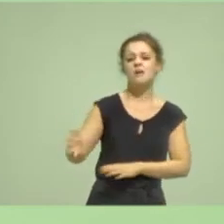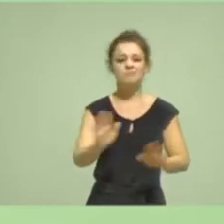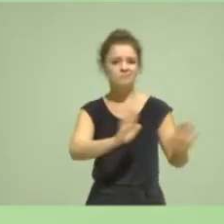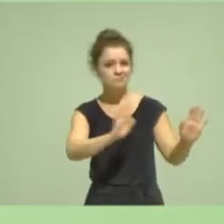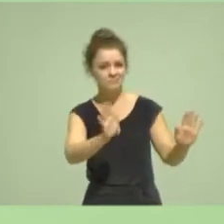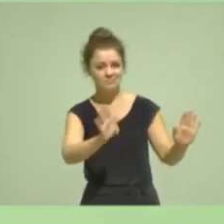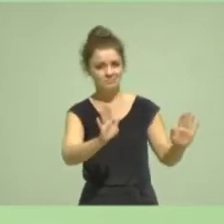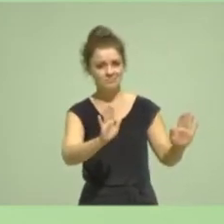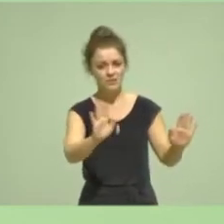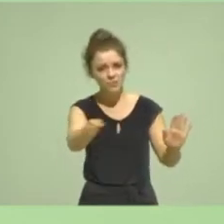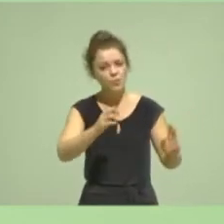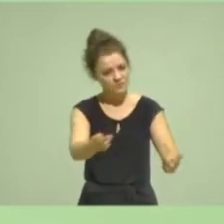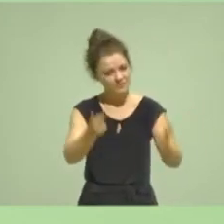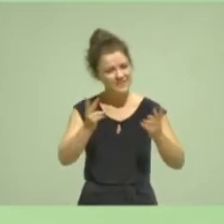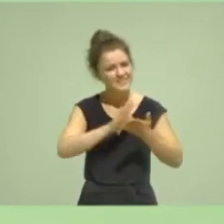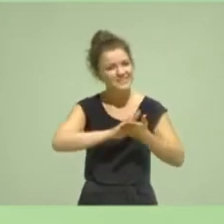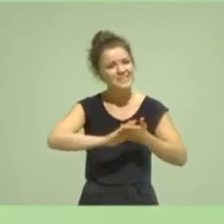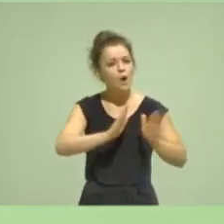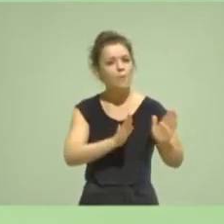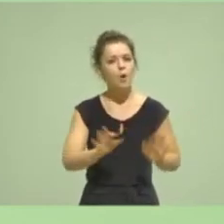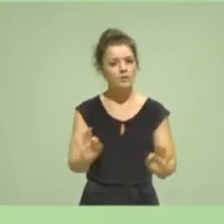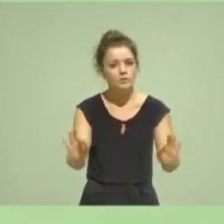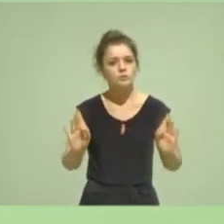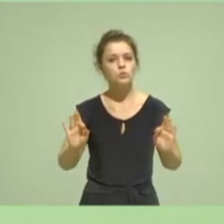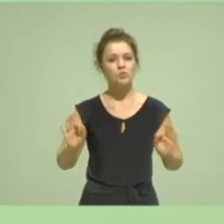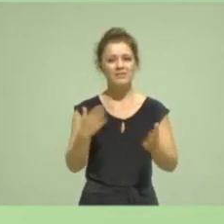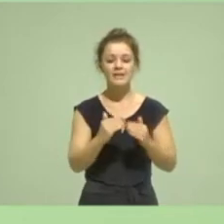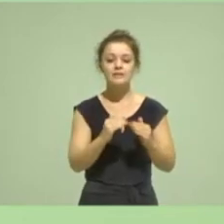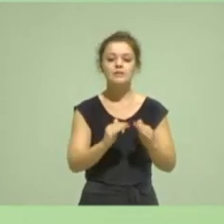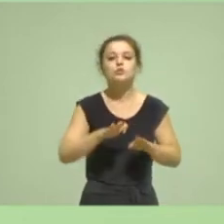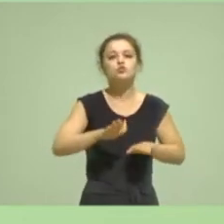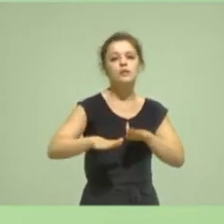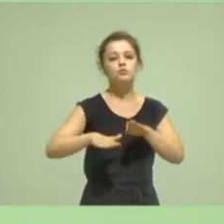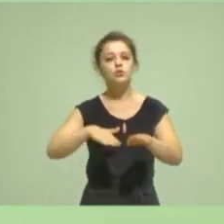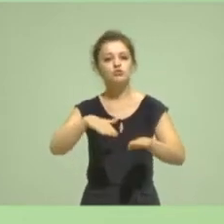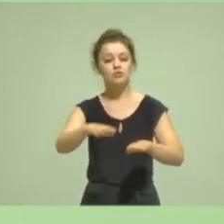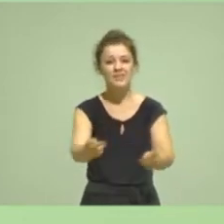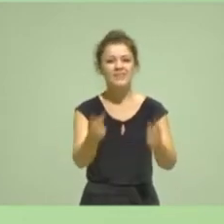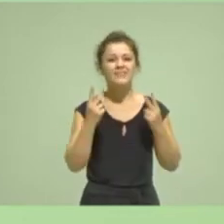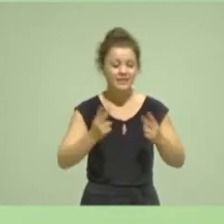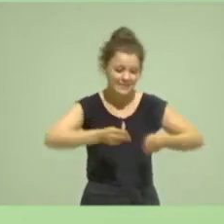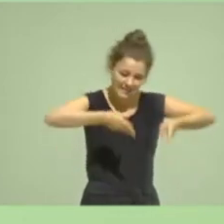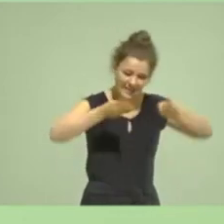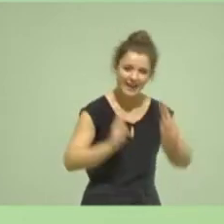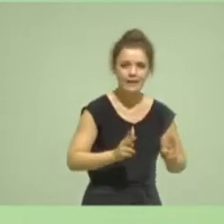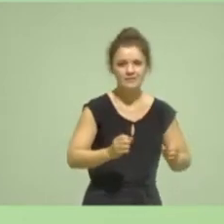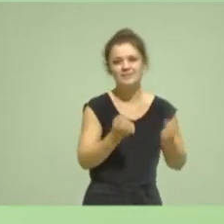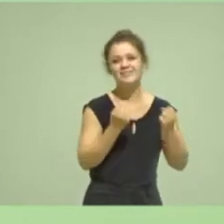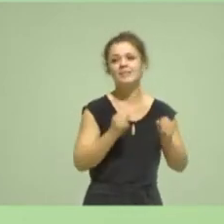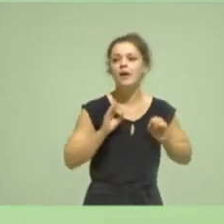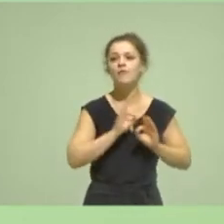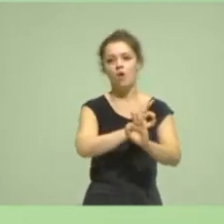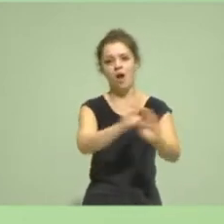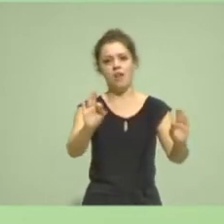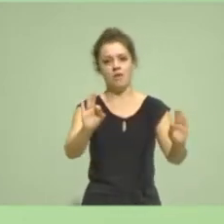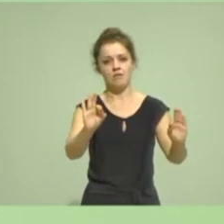und das steckt dahinter, es stufenweise zu machen, damit es Rechts und Planungssicherheit für alle Beteiligten gibt, für